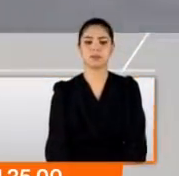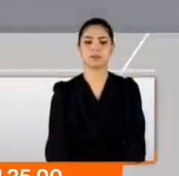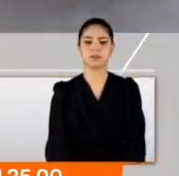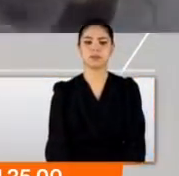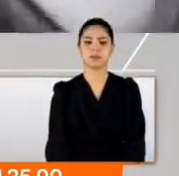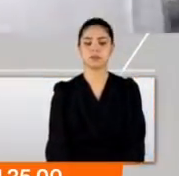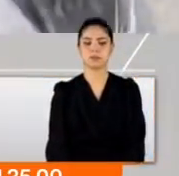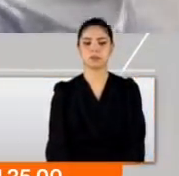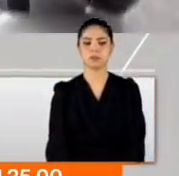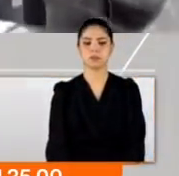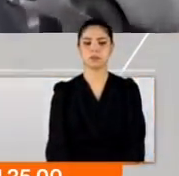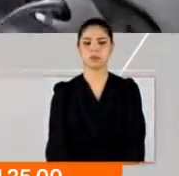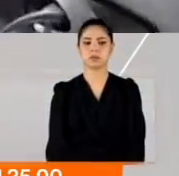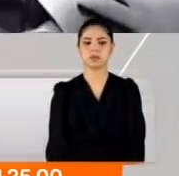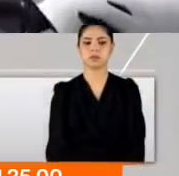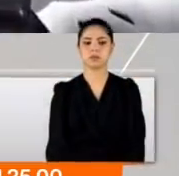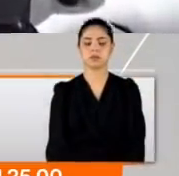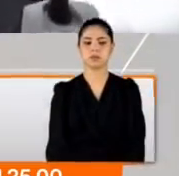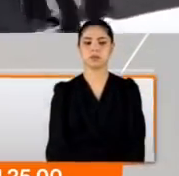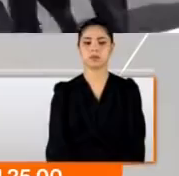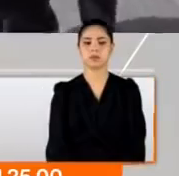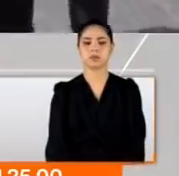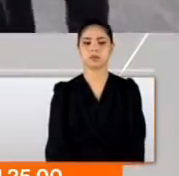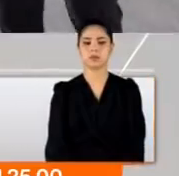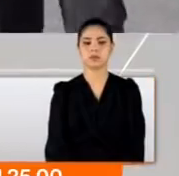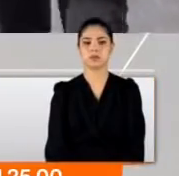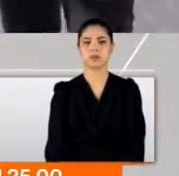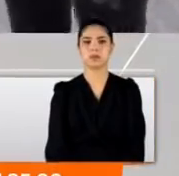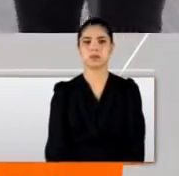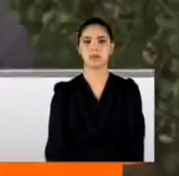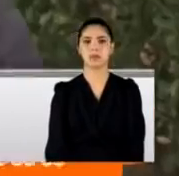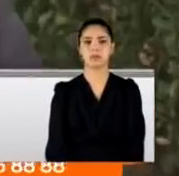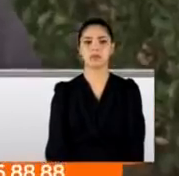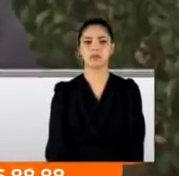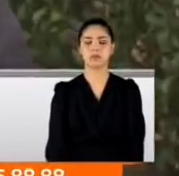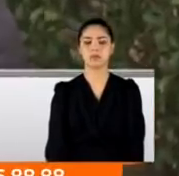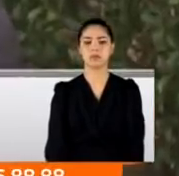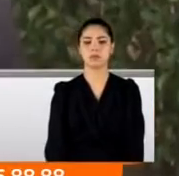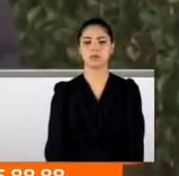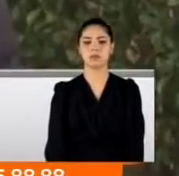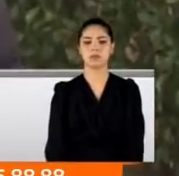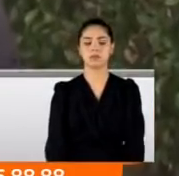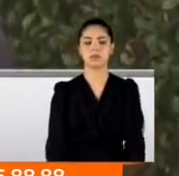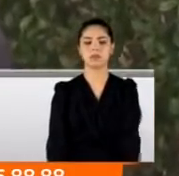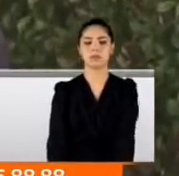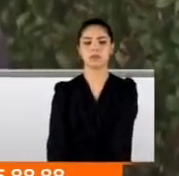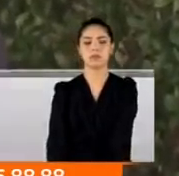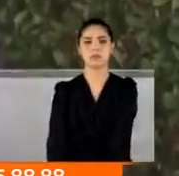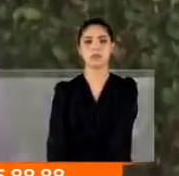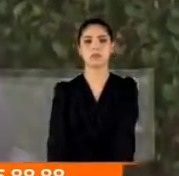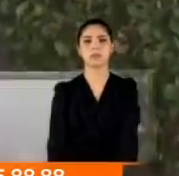gelen kurye arkadaşlarımız. Hızlı kullanıyorlar motorları. Bu da güvenlik problemi yaratıyor sitede. Bu pandemi sürecinde herkes zaten